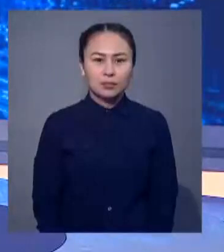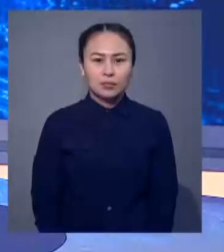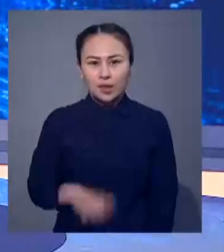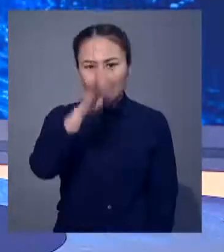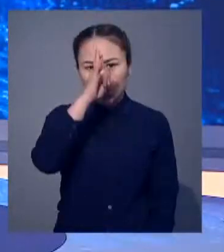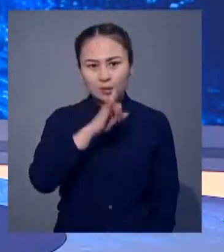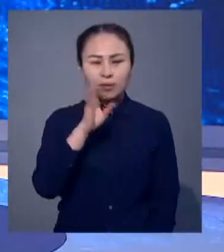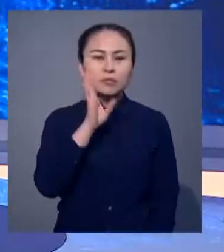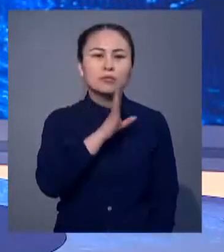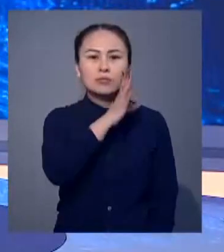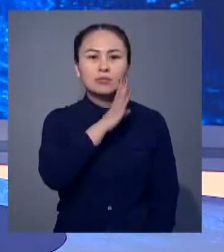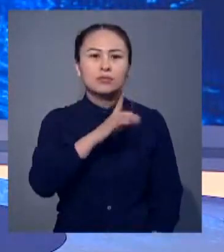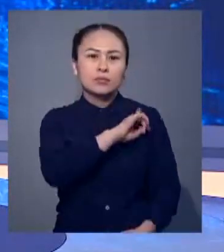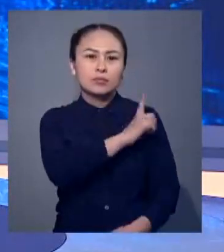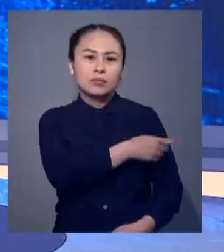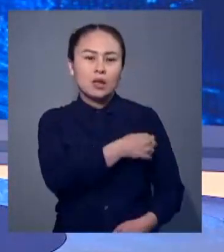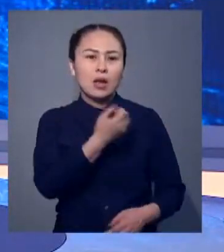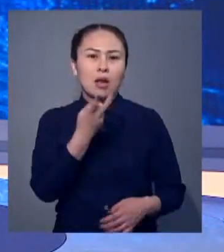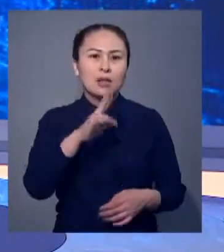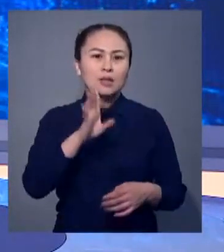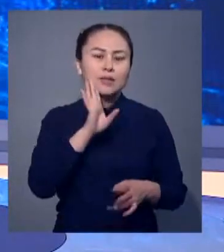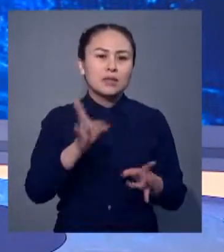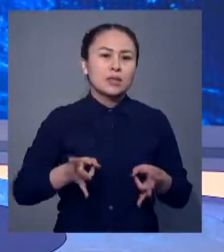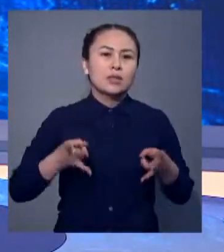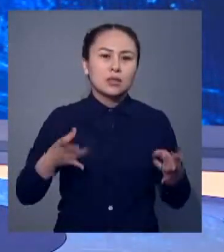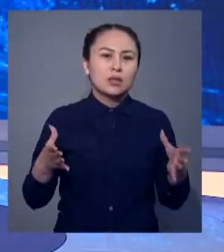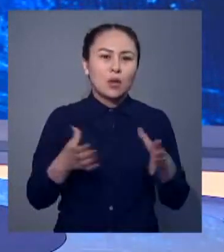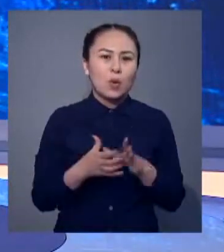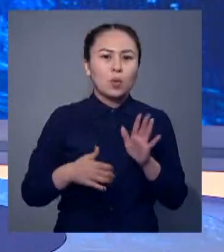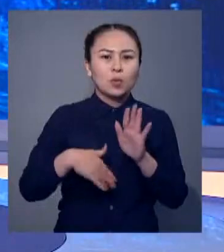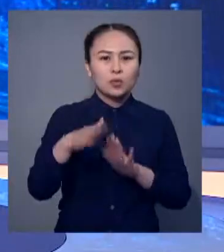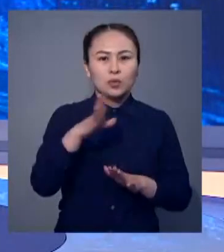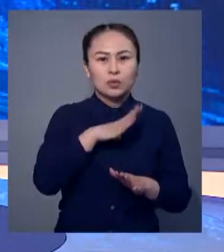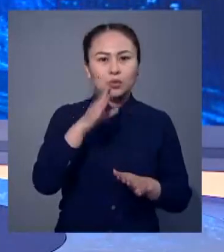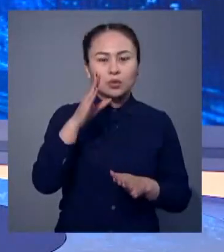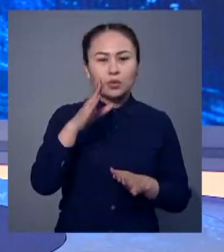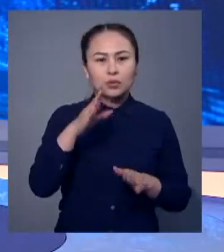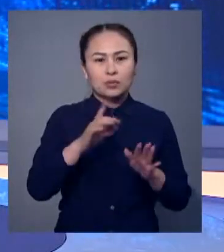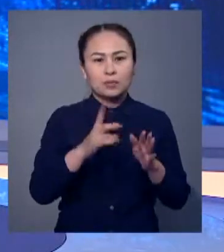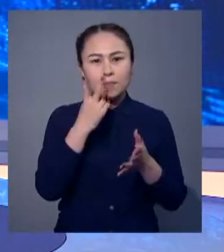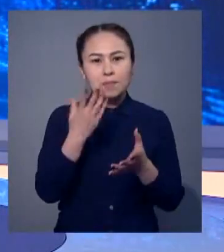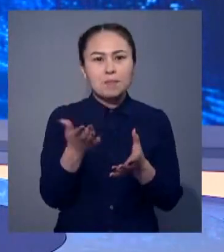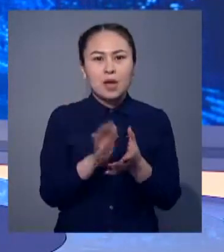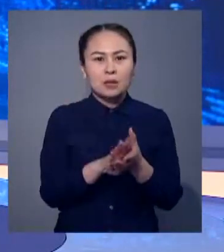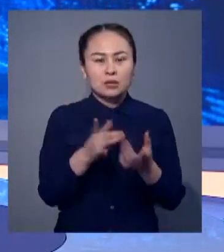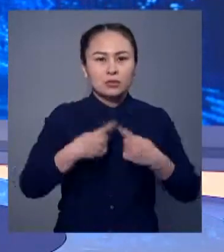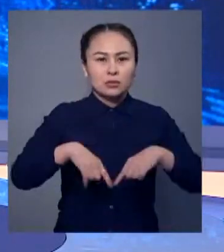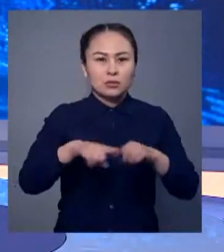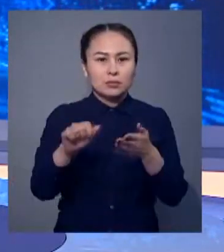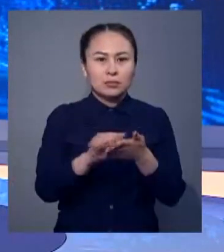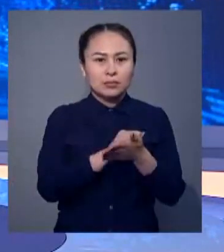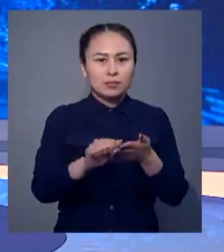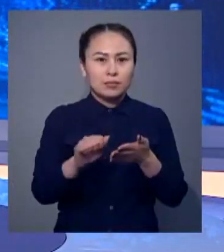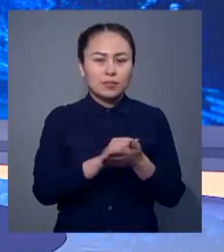Қазақстан әйелдер үркүштерінің алиянсы еліміздегі нәзік жандылардың жағдайын жақсартуға ғардын алған жол қартасын таныстырды. Үйім құжатты